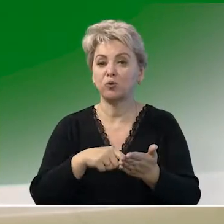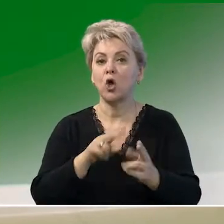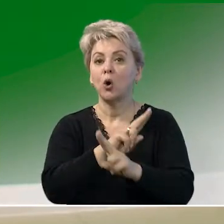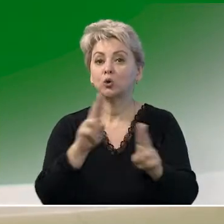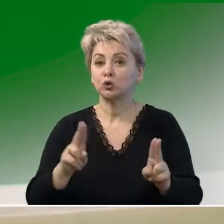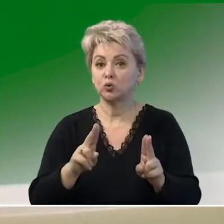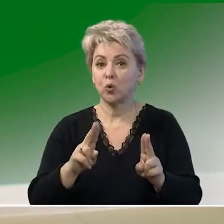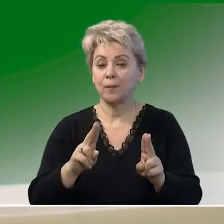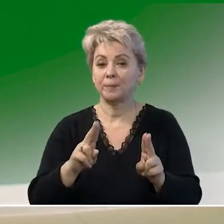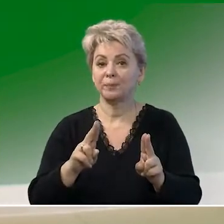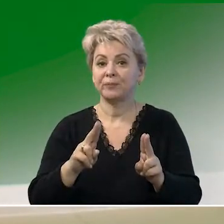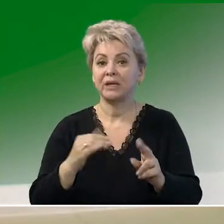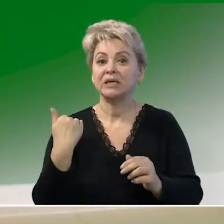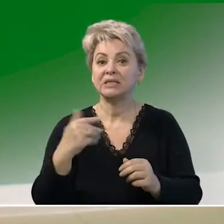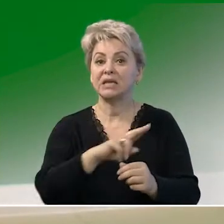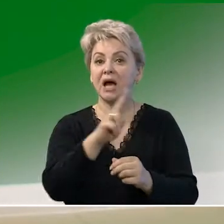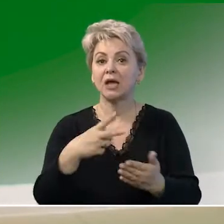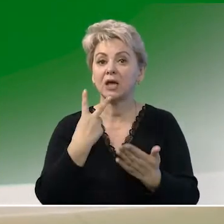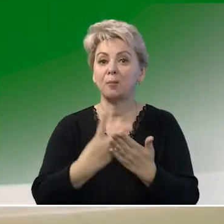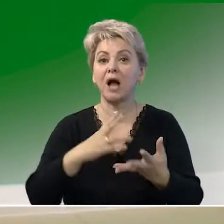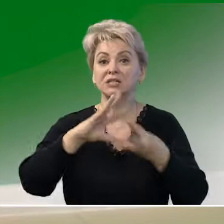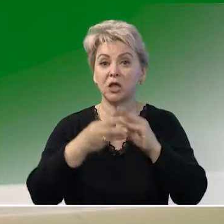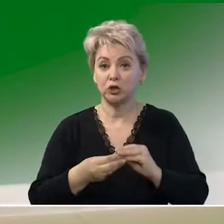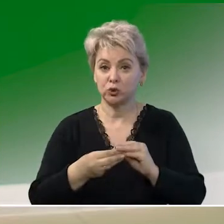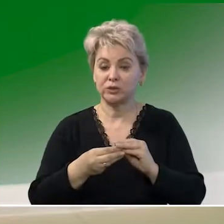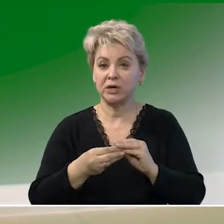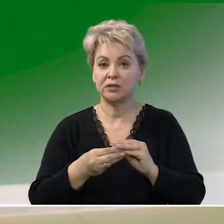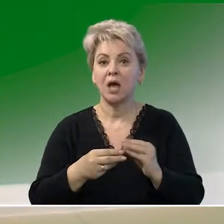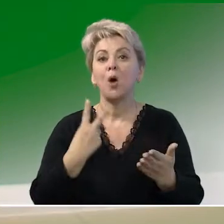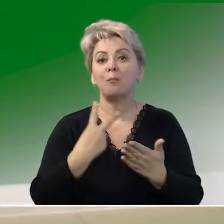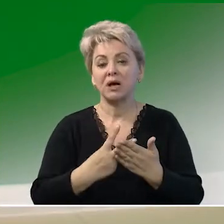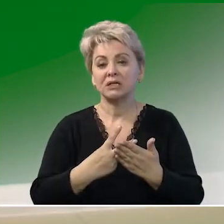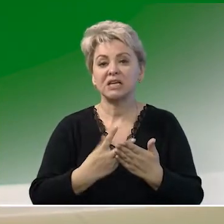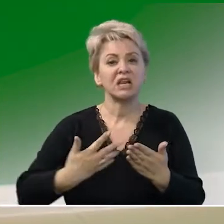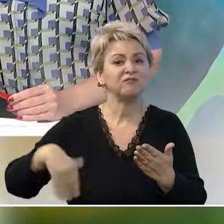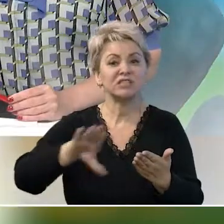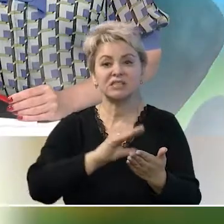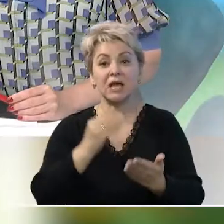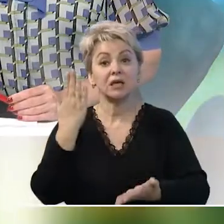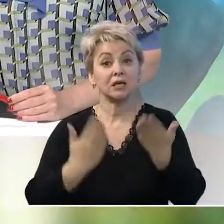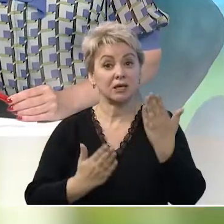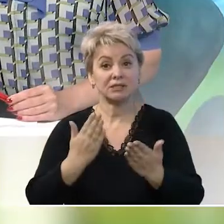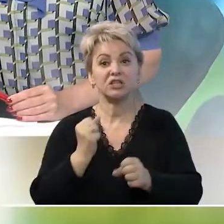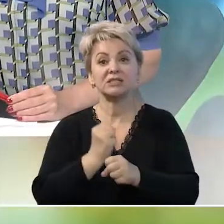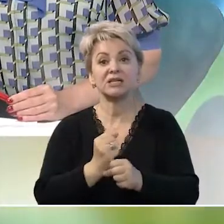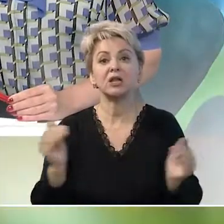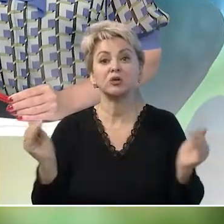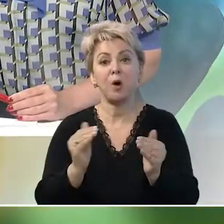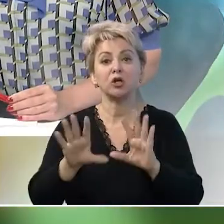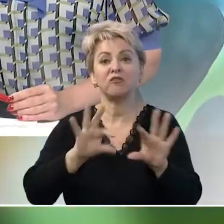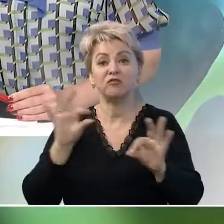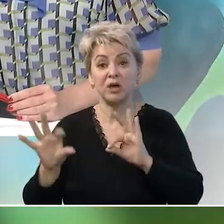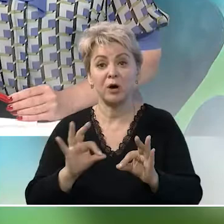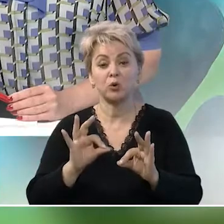кто из них какие показал результаты, показали абсолютно все. Если сделать небольшую